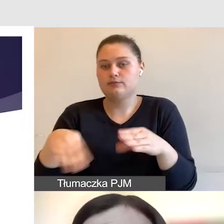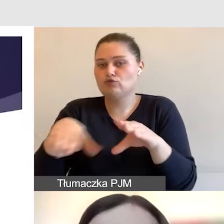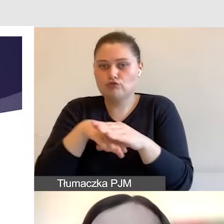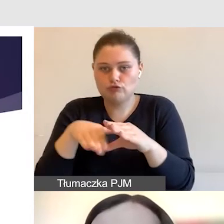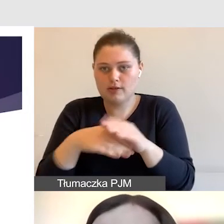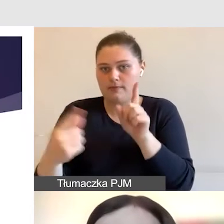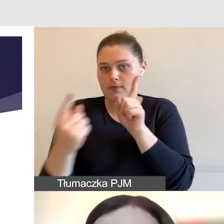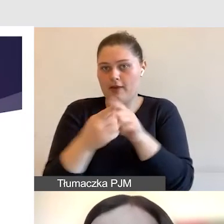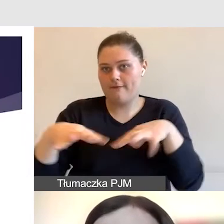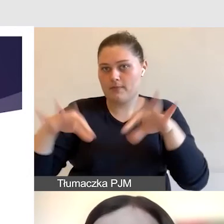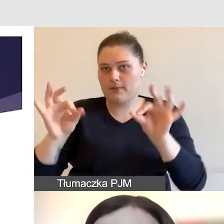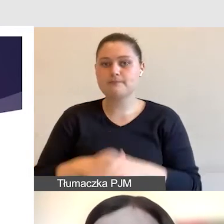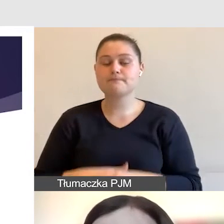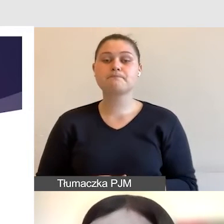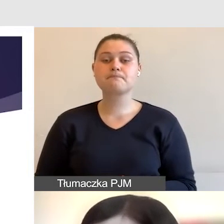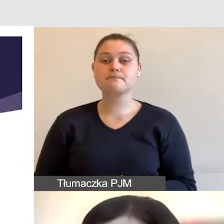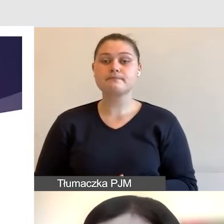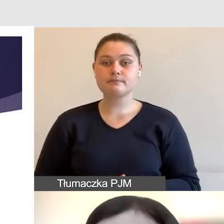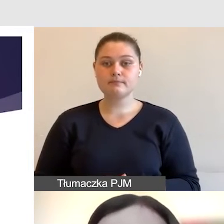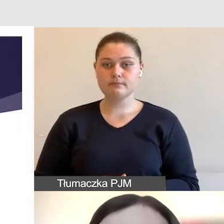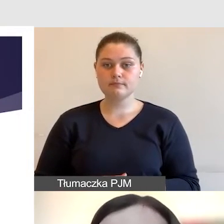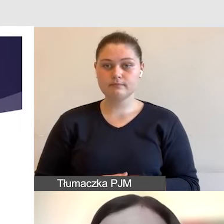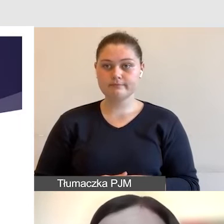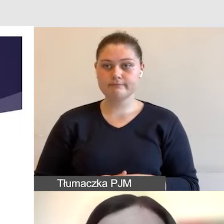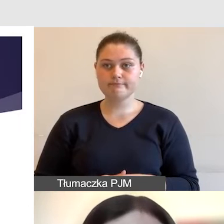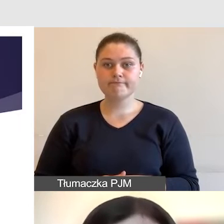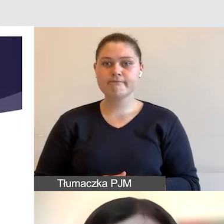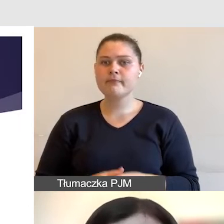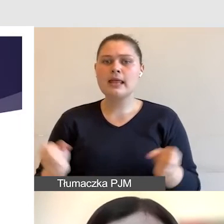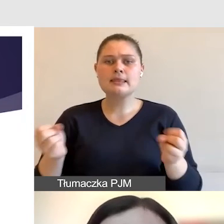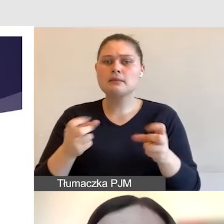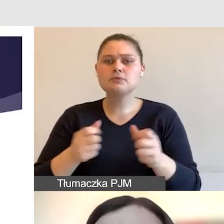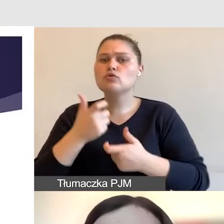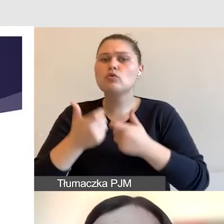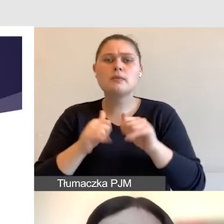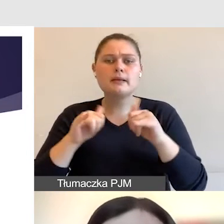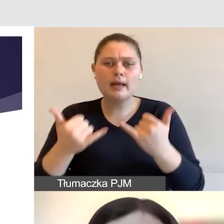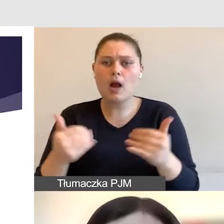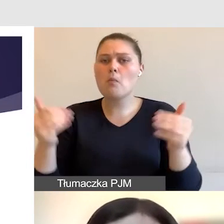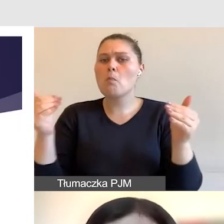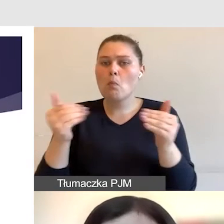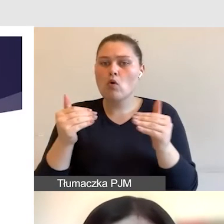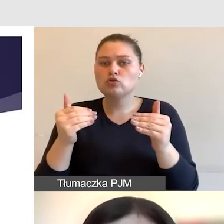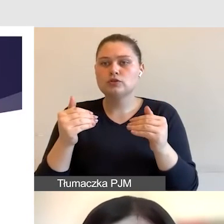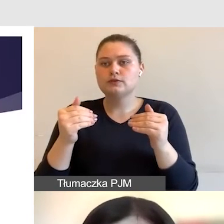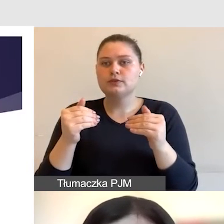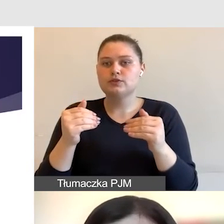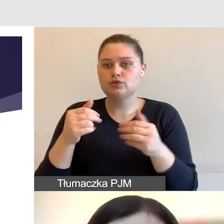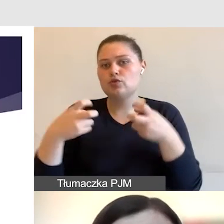Napisy mogą powstawać zupełnie online, w chmurze. Są to zawsze napisy